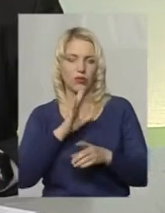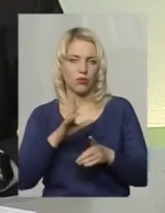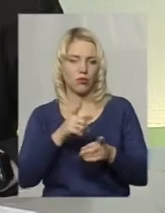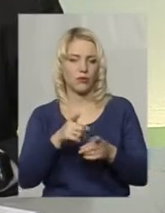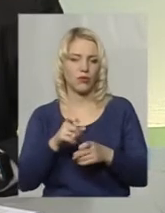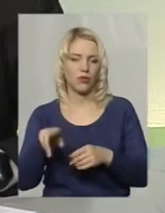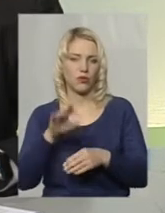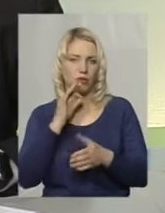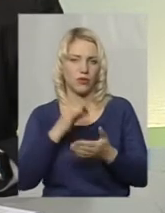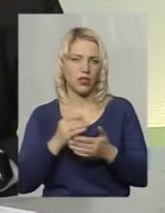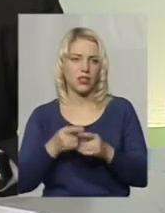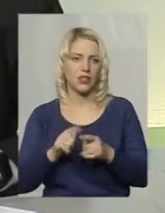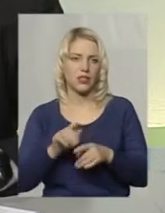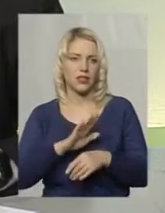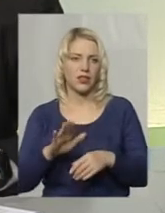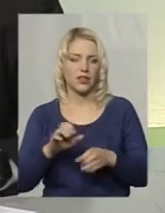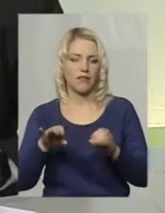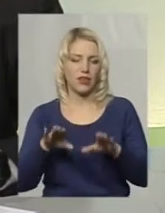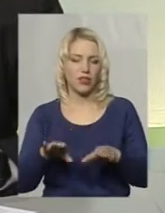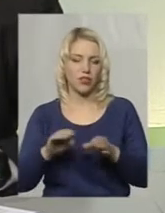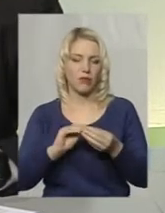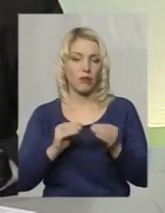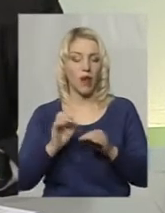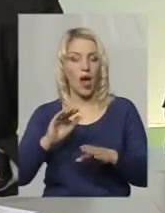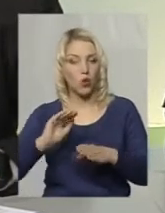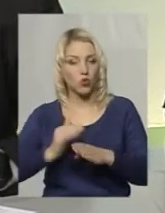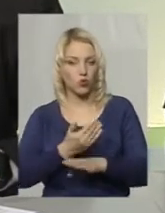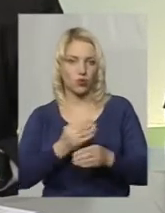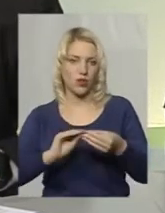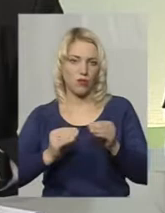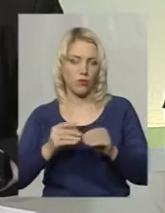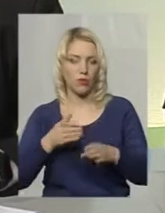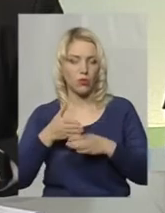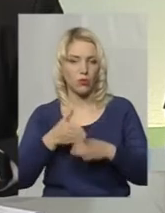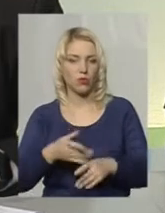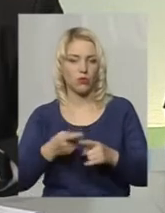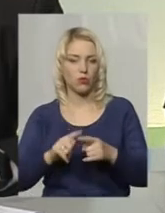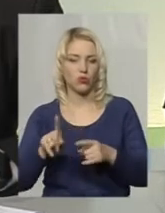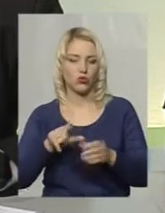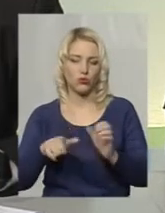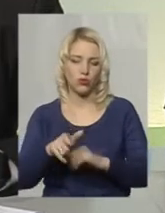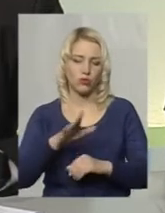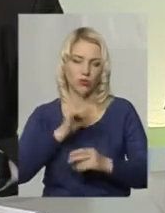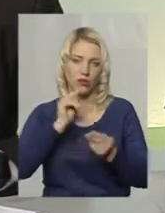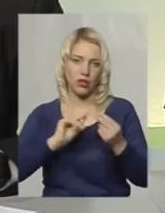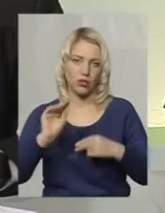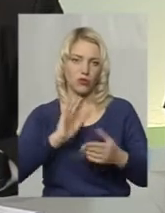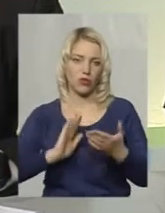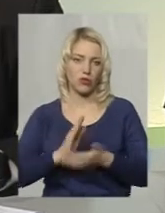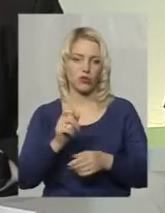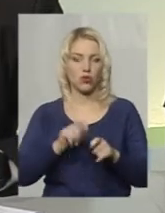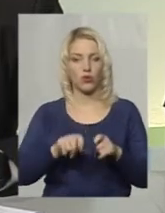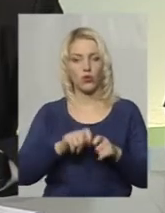відповідальності, тому що це не є вирішення проблеми. А от усунення проблеми, тобто сприяння, щоб дороги були кращої якості, контроль за